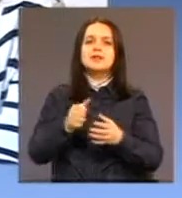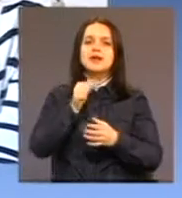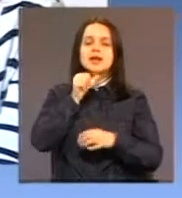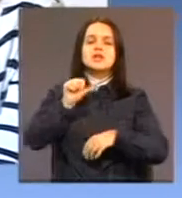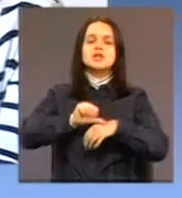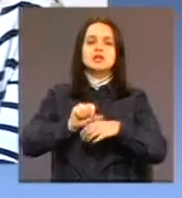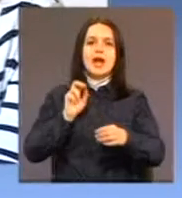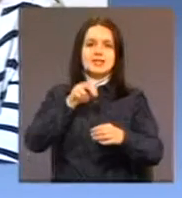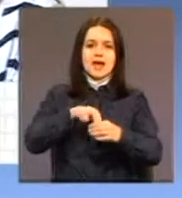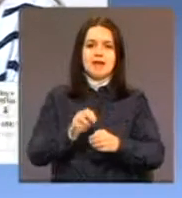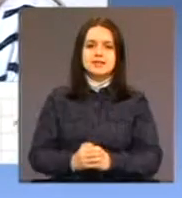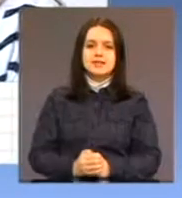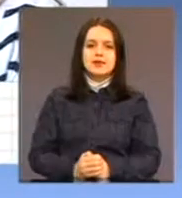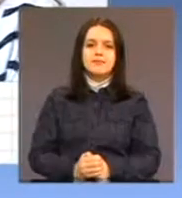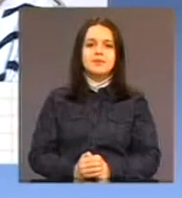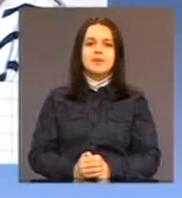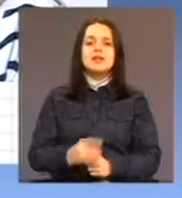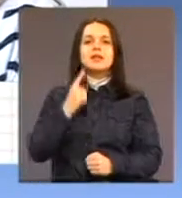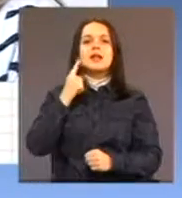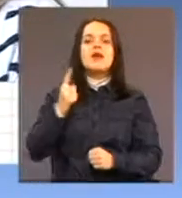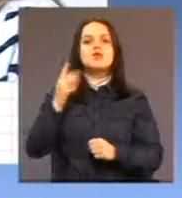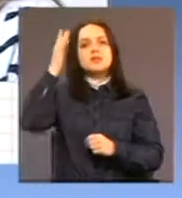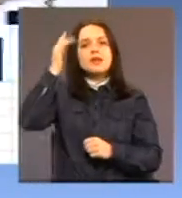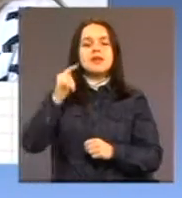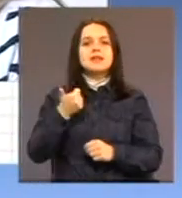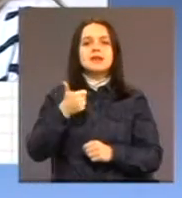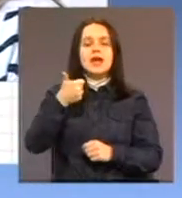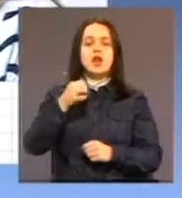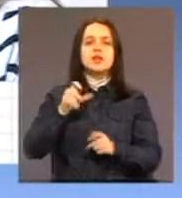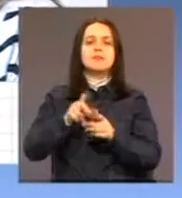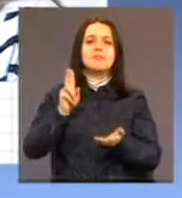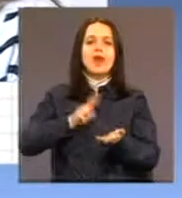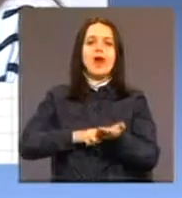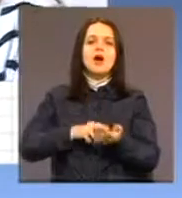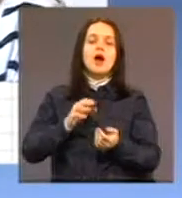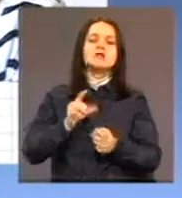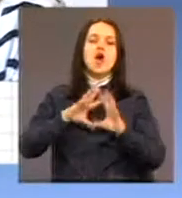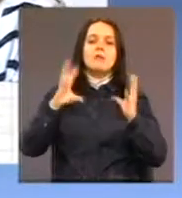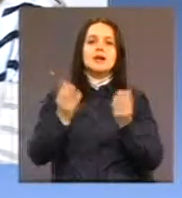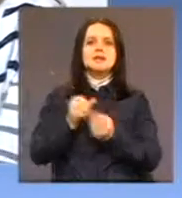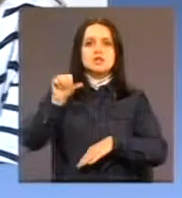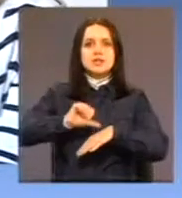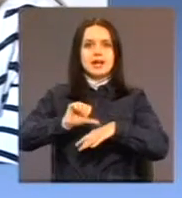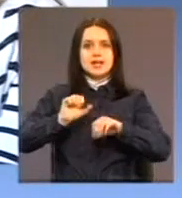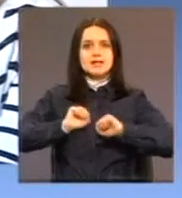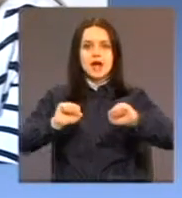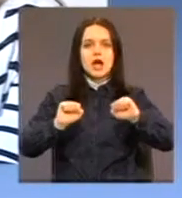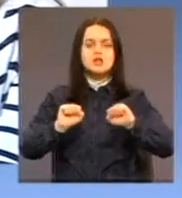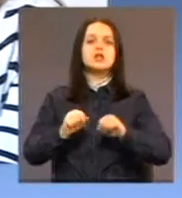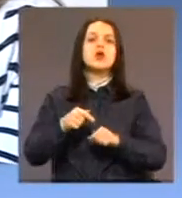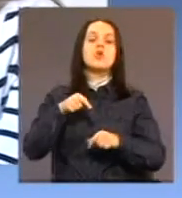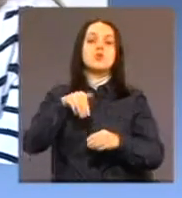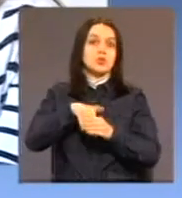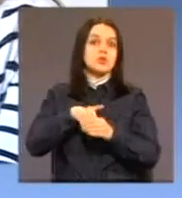Dnevno zbrinjavanje jeste jedno od prava iz oblasti socijalne zaštite i u skladu sa tim u našem dnevnom centru